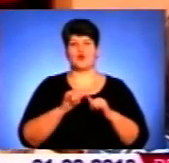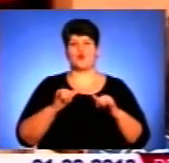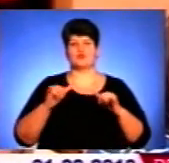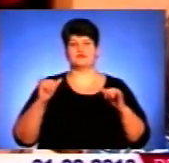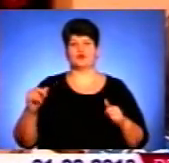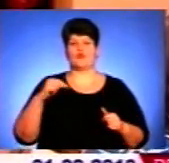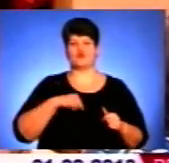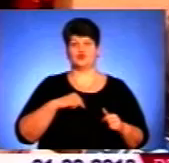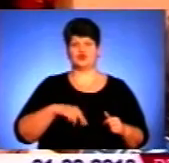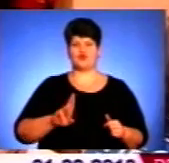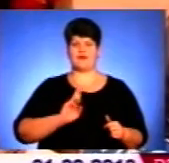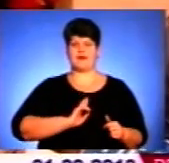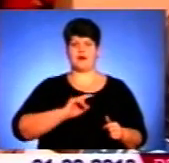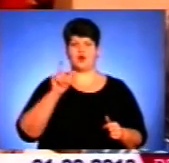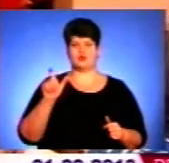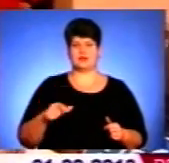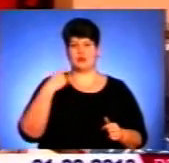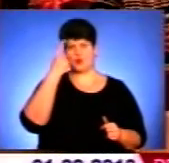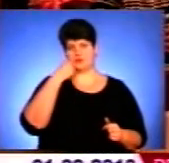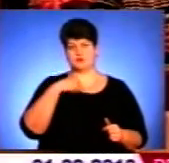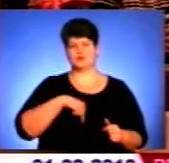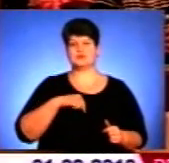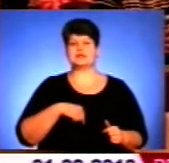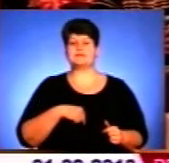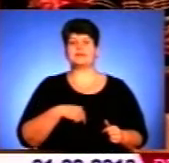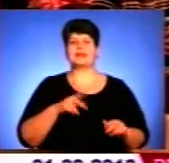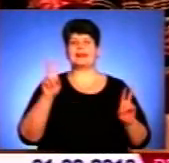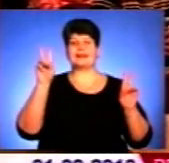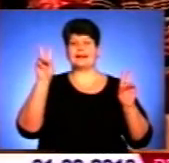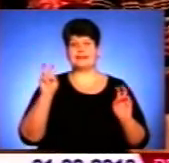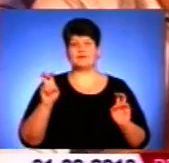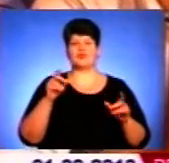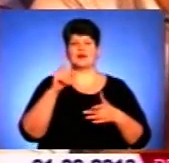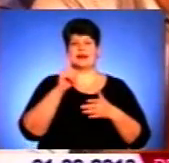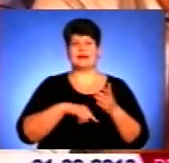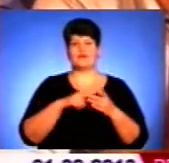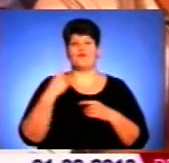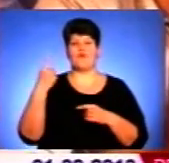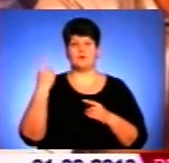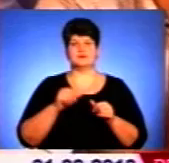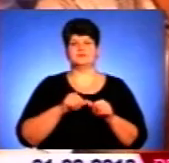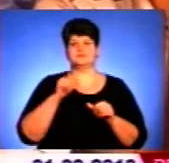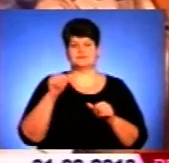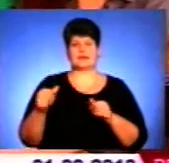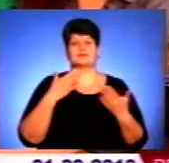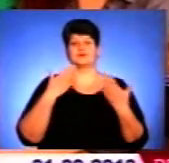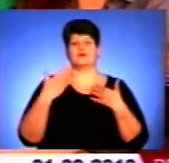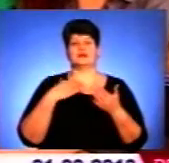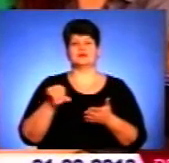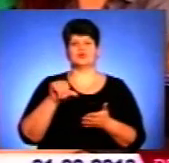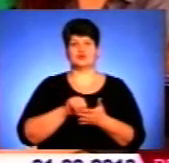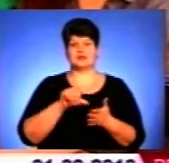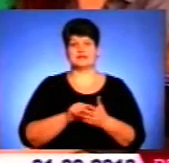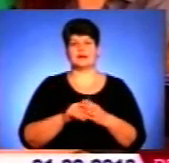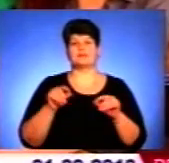внутрішнього я людини, внутрішньої особистості. На тему релігії в Україні та області, зокрема, спілкувалися з учасниками конференції